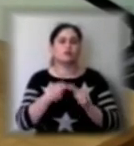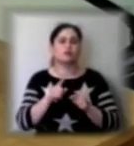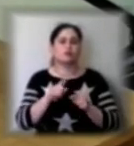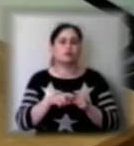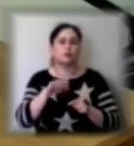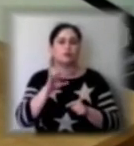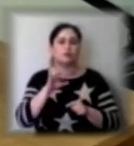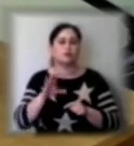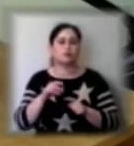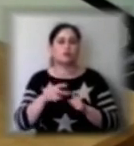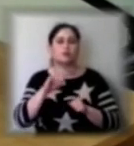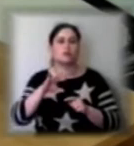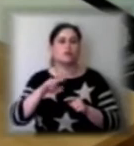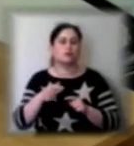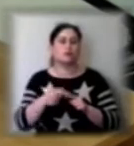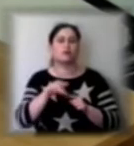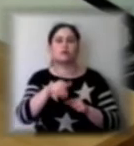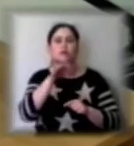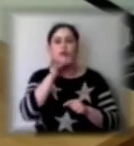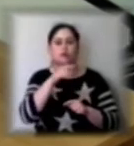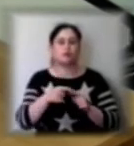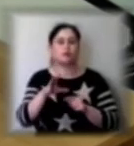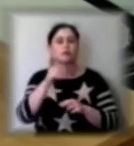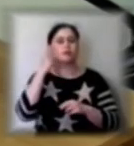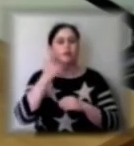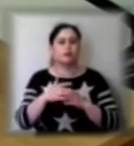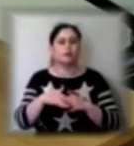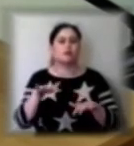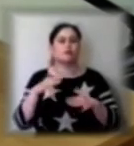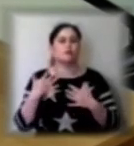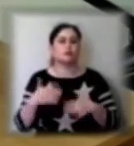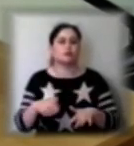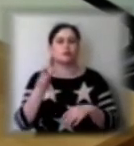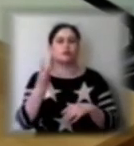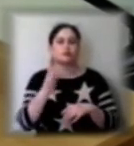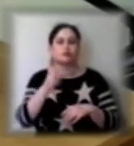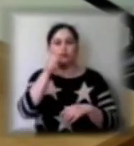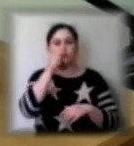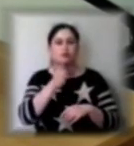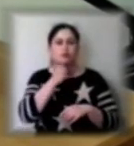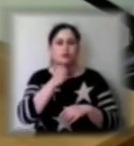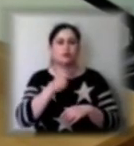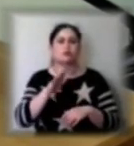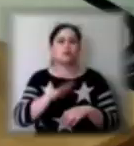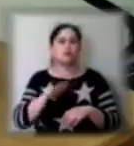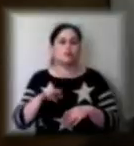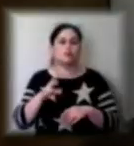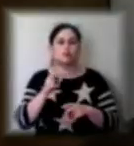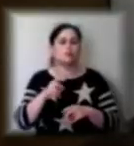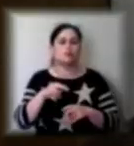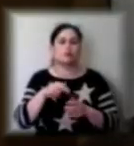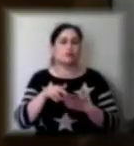тоді, коли ви розумієте, що вже третій місяць діти не знаходяться в школі.